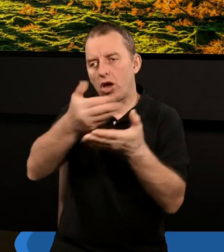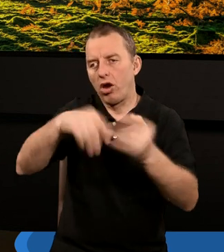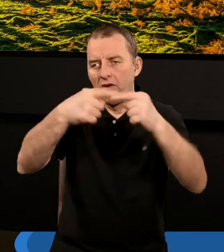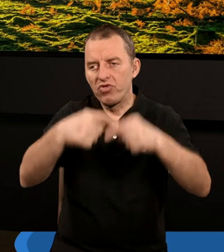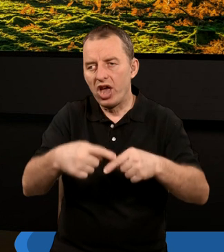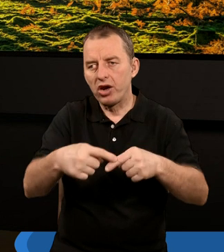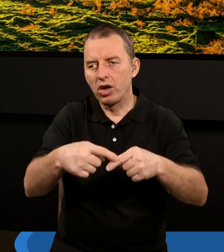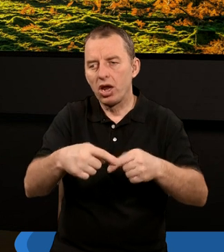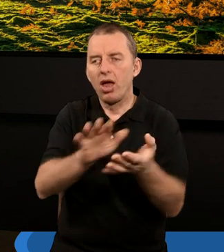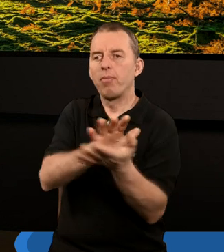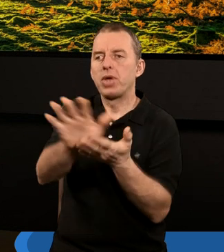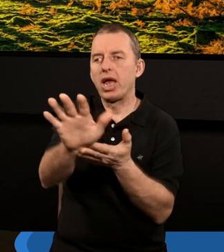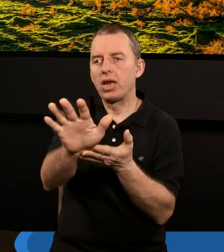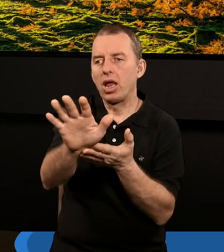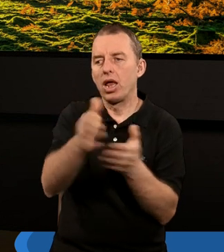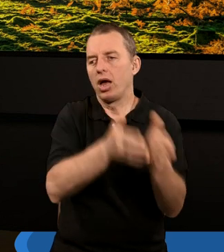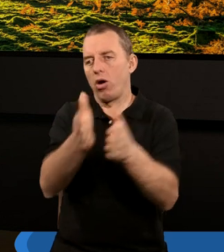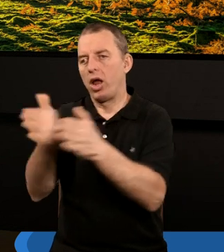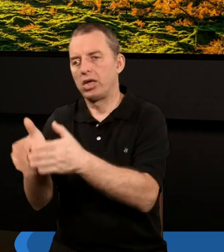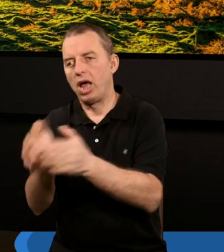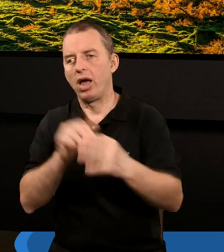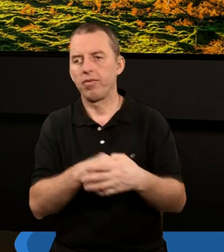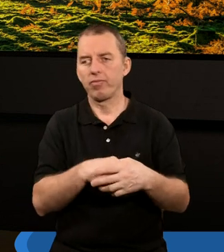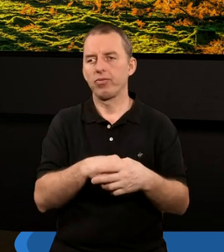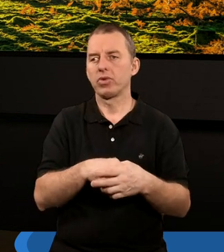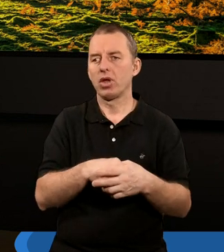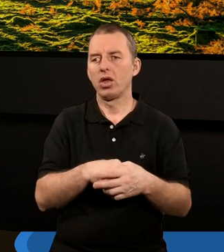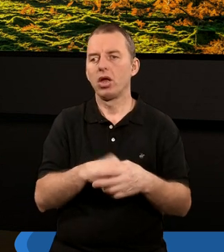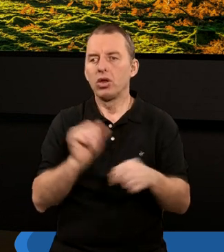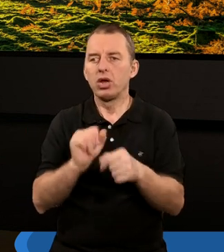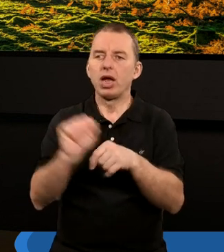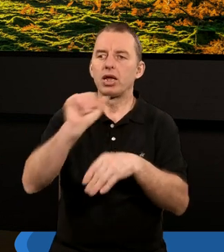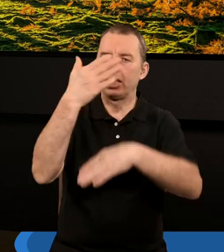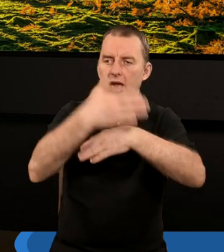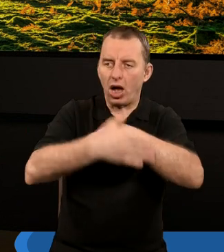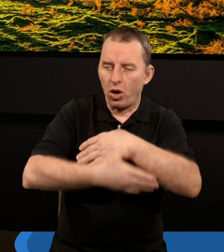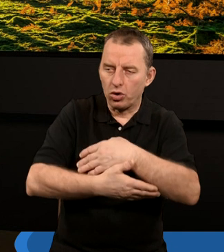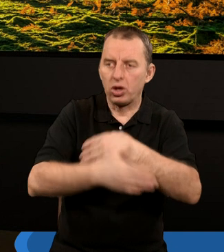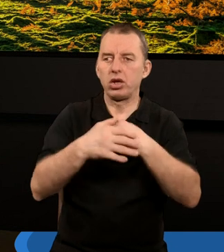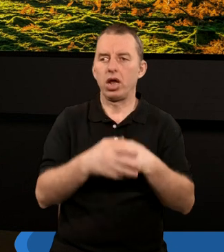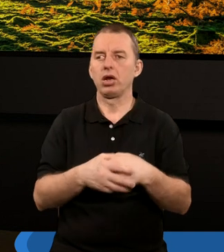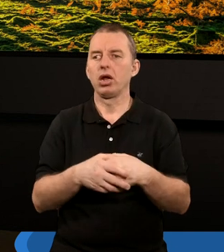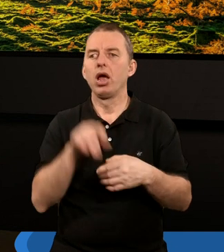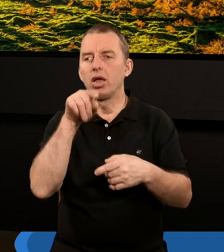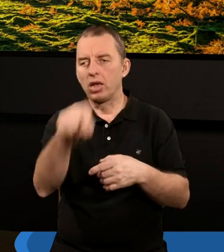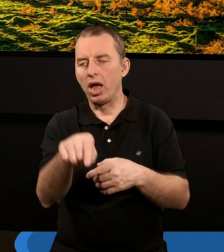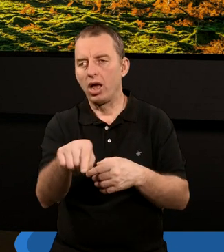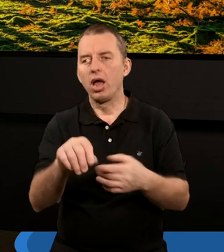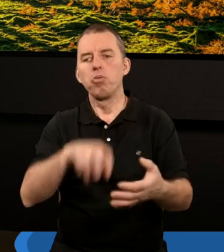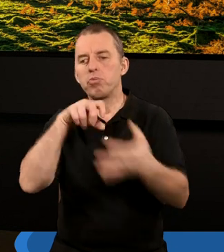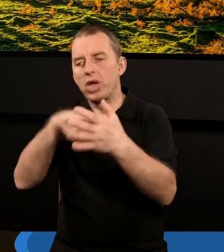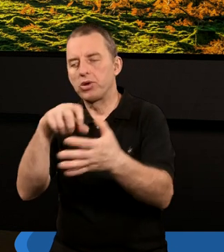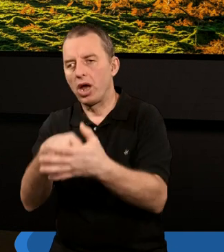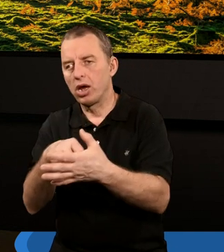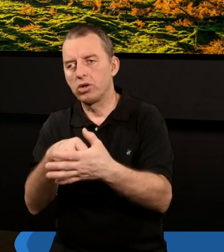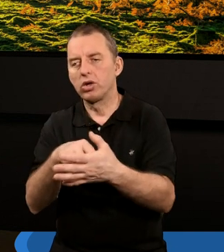tutaj wiersz 15 i kolejne. Jest to zakończenie właśnie tej sekwencji siedmiu